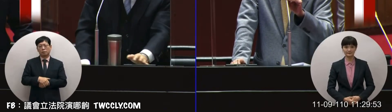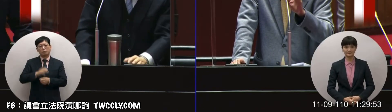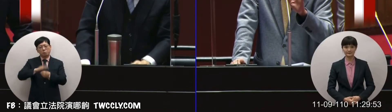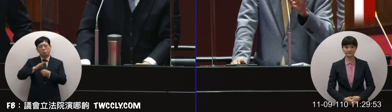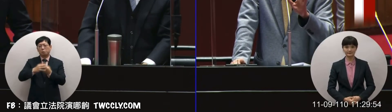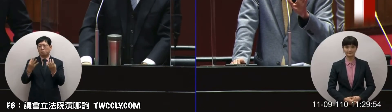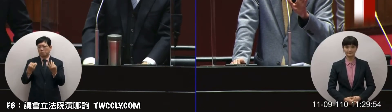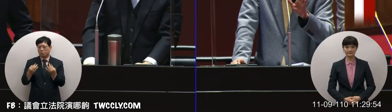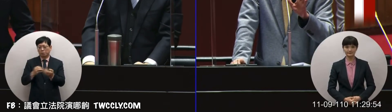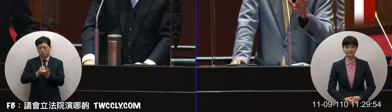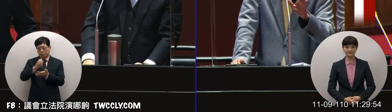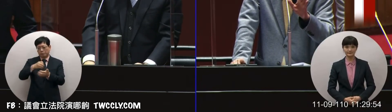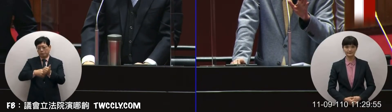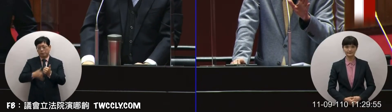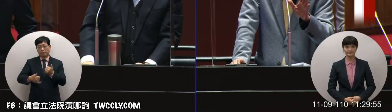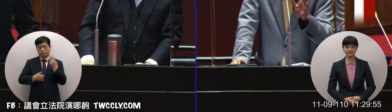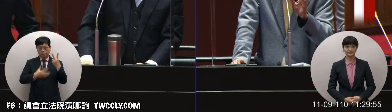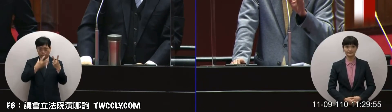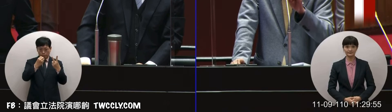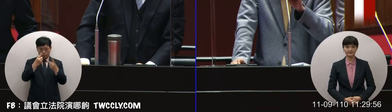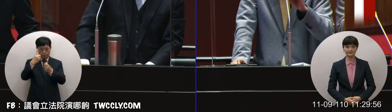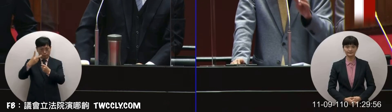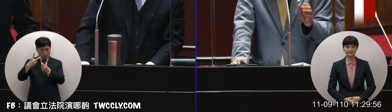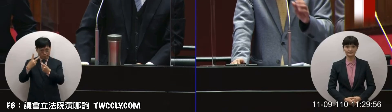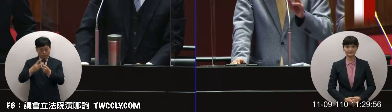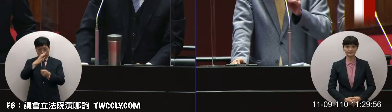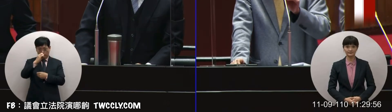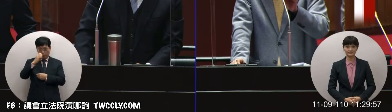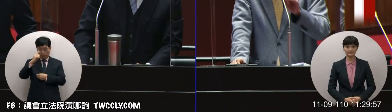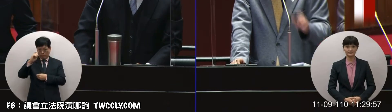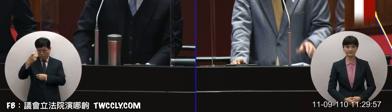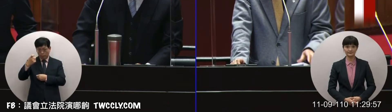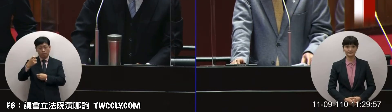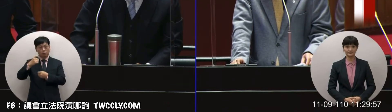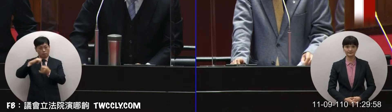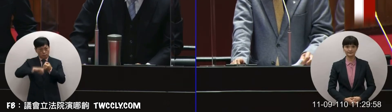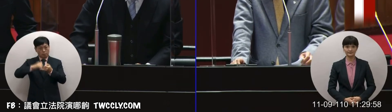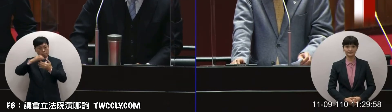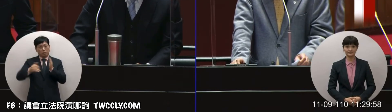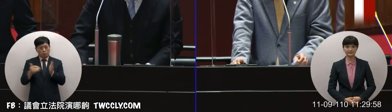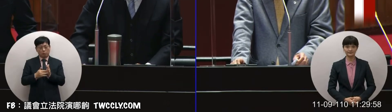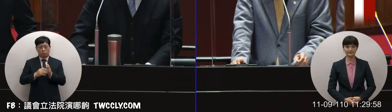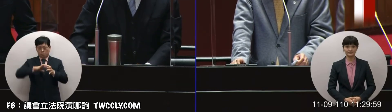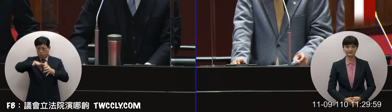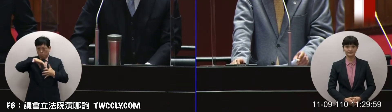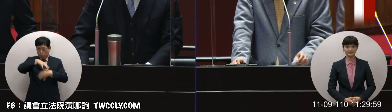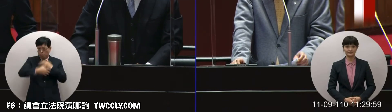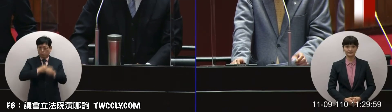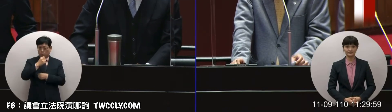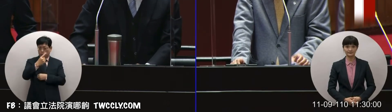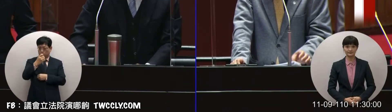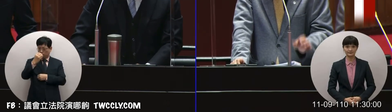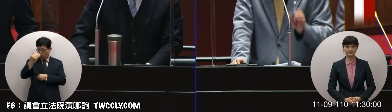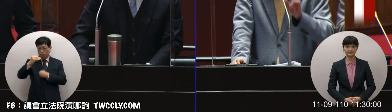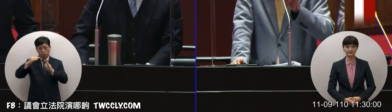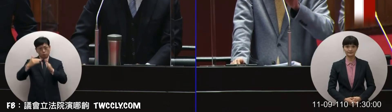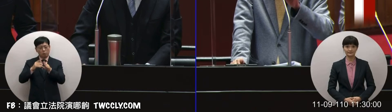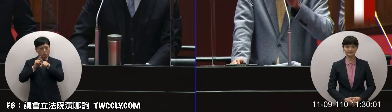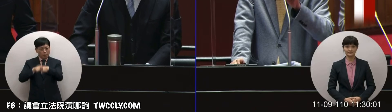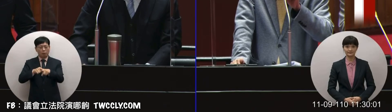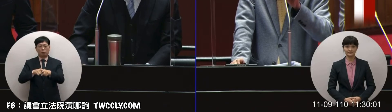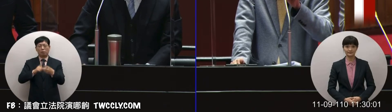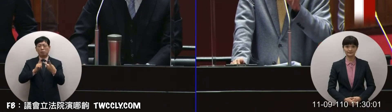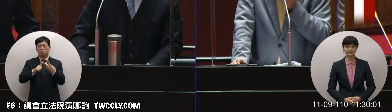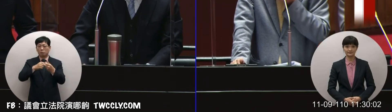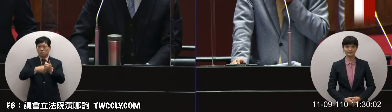個所謂在2012康德斯電標準現在全世界一百公佈的國家都按這個標準在行第二